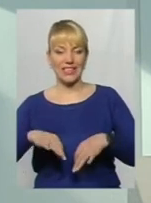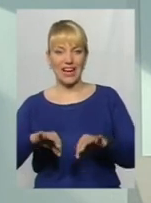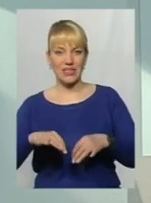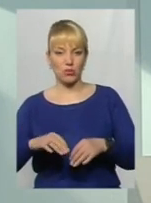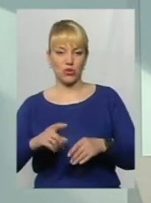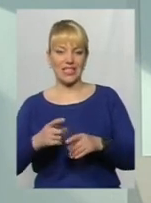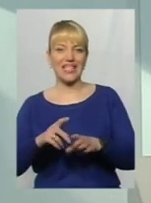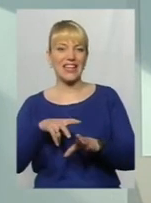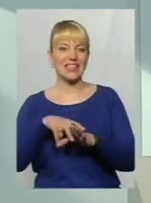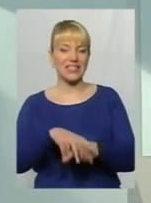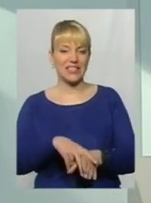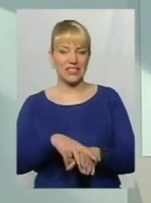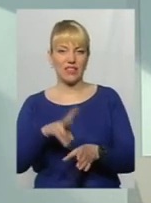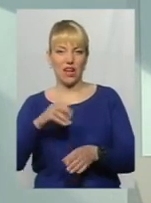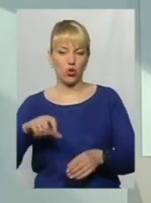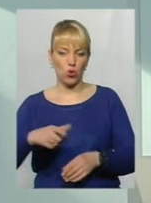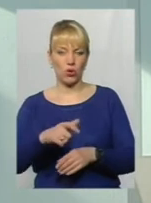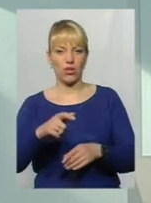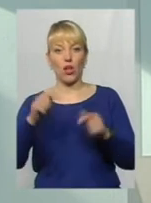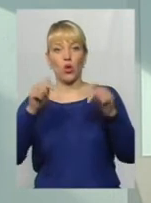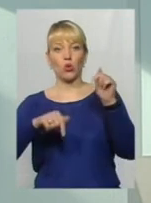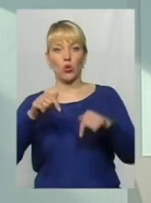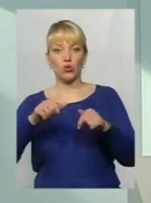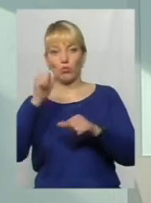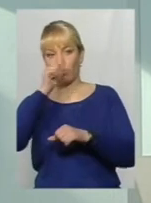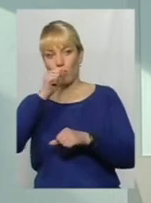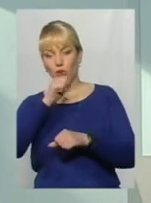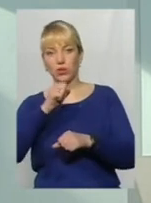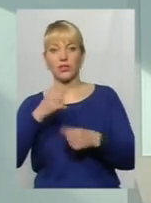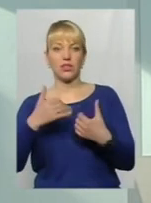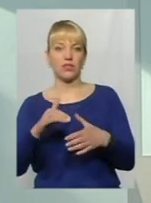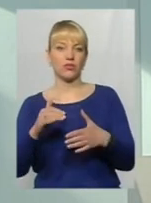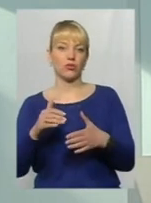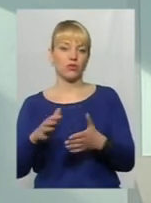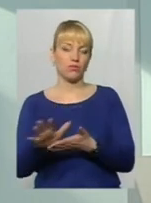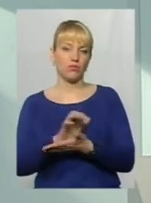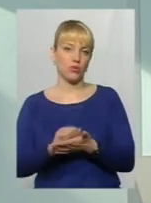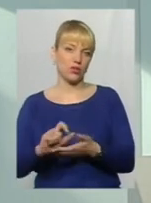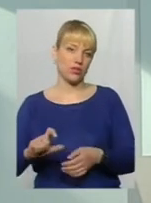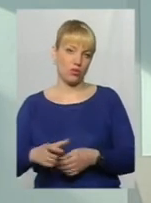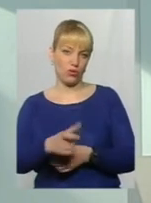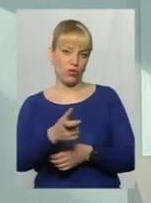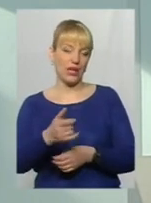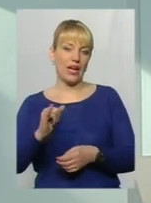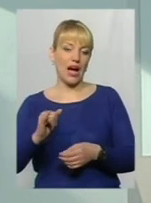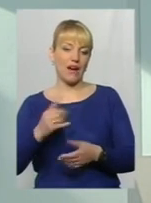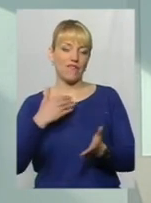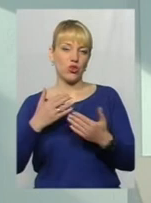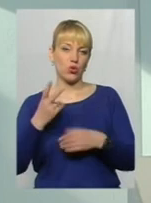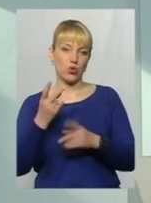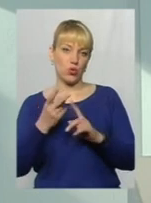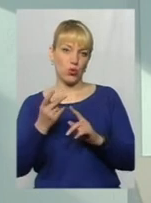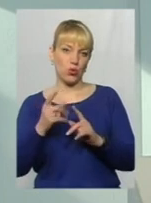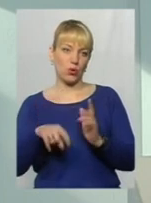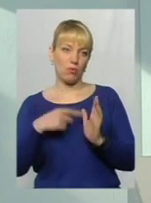нагрузка на дороги. Дощ пішов, мороз, і дороги розбиваються. Відносно другого